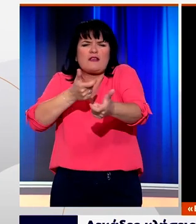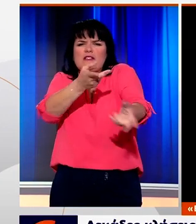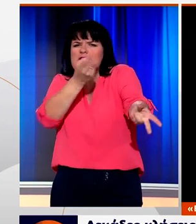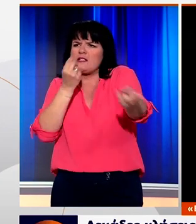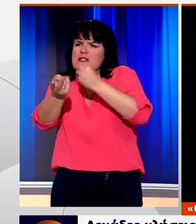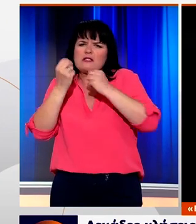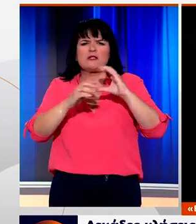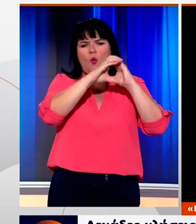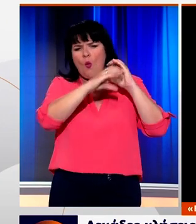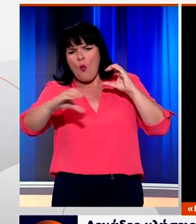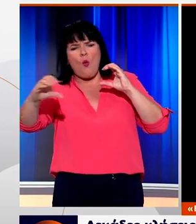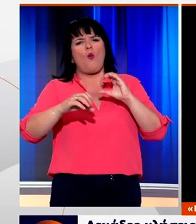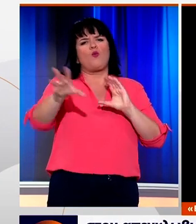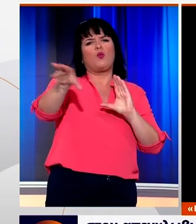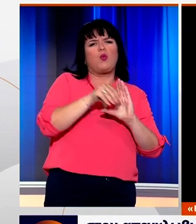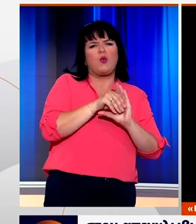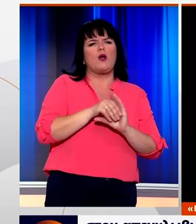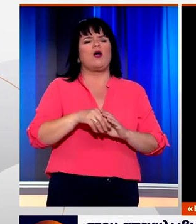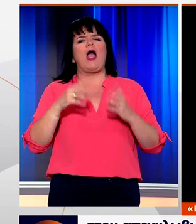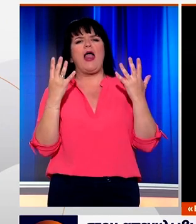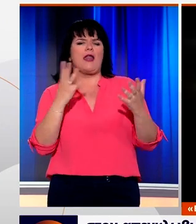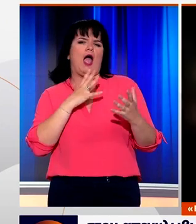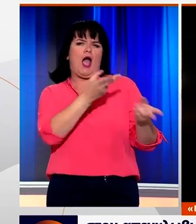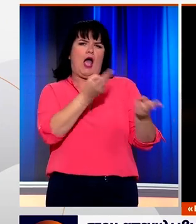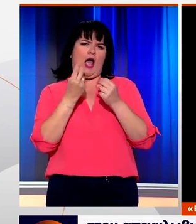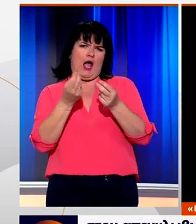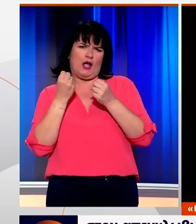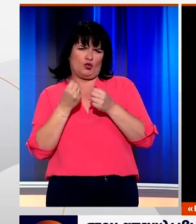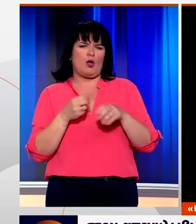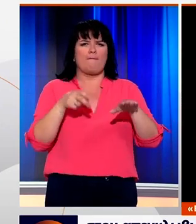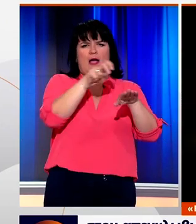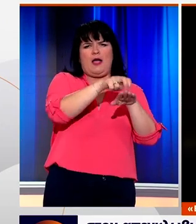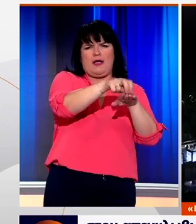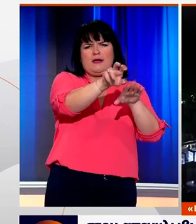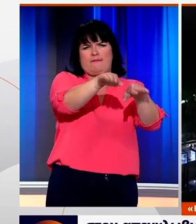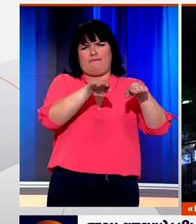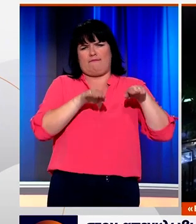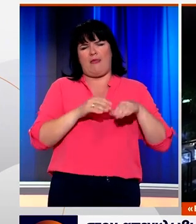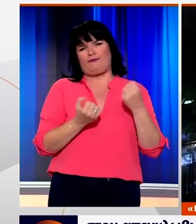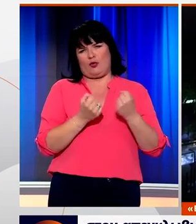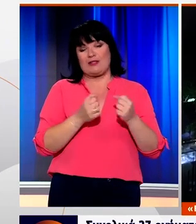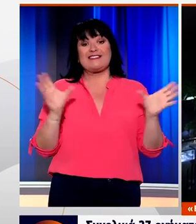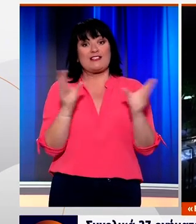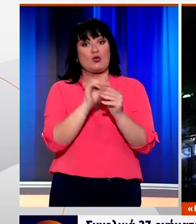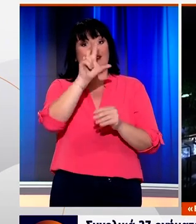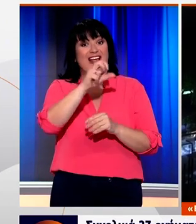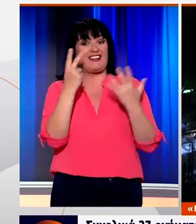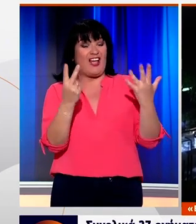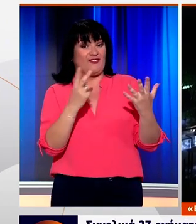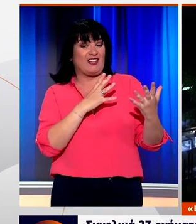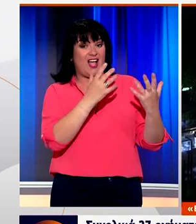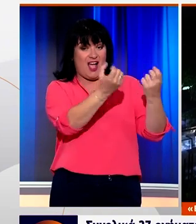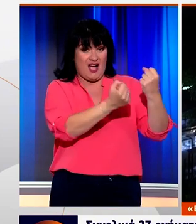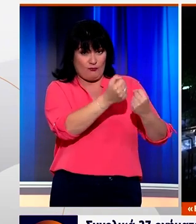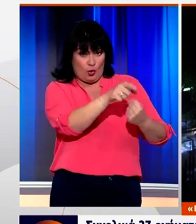για απάντληση υδάτων, ενώ προχώρησε στον απεγκλωβισμό εννέα ατόμων από τα ακινητοποιημένα αυτοκινητά τους. Συνολικά 37 οχήματα και